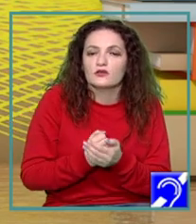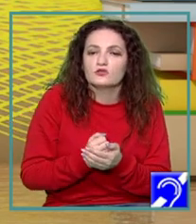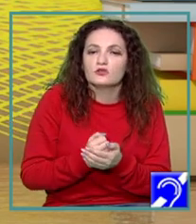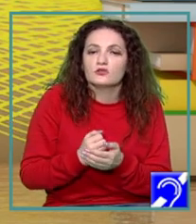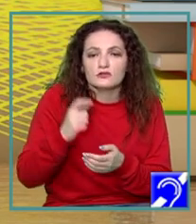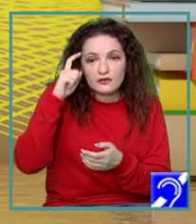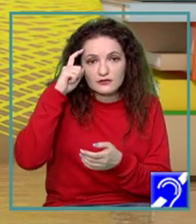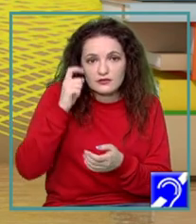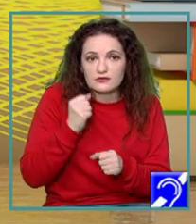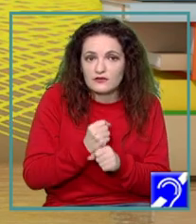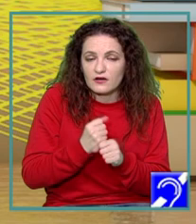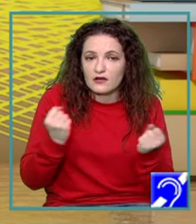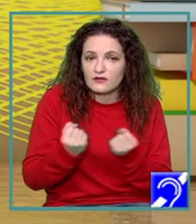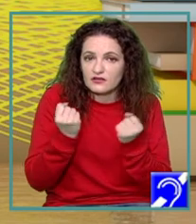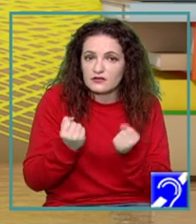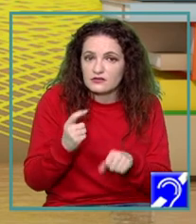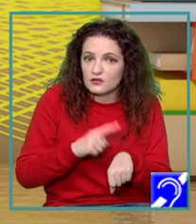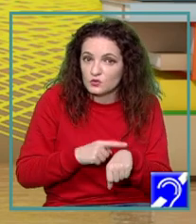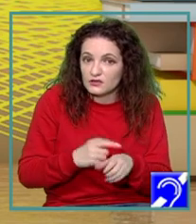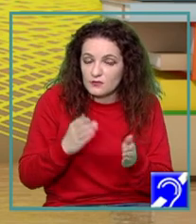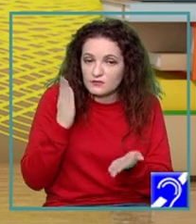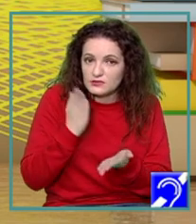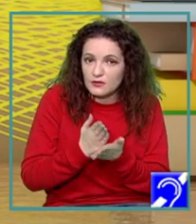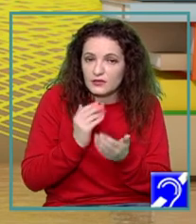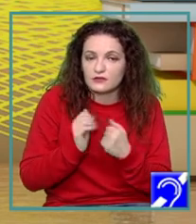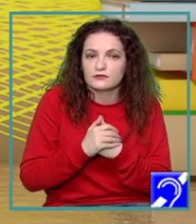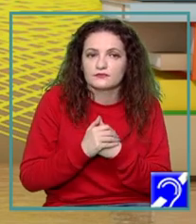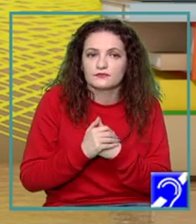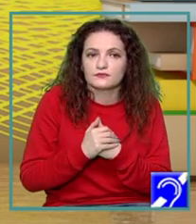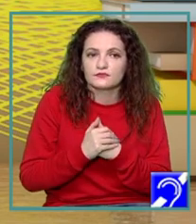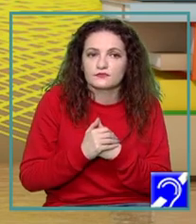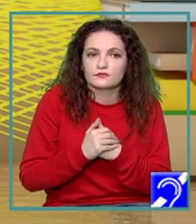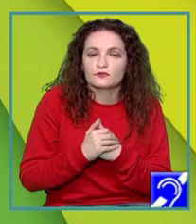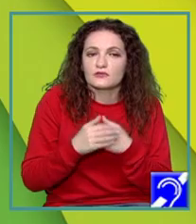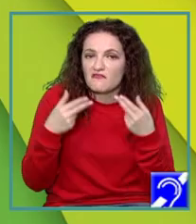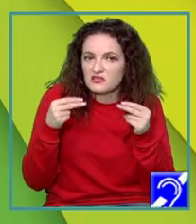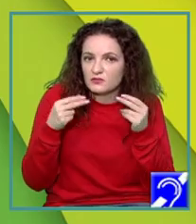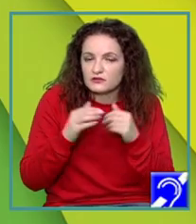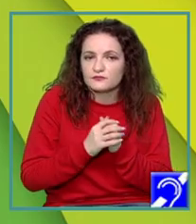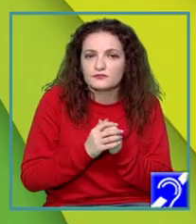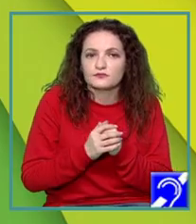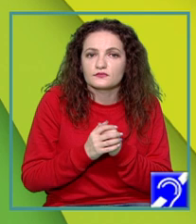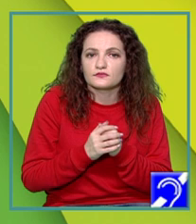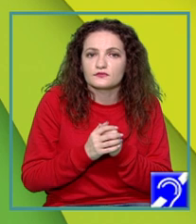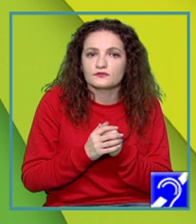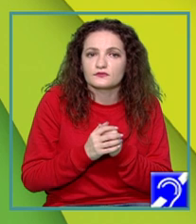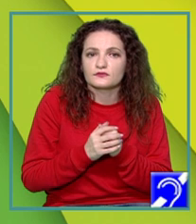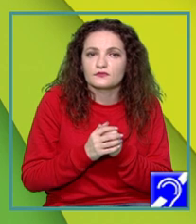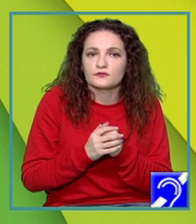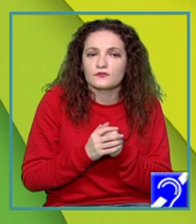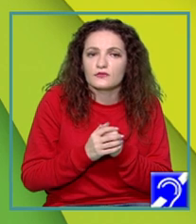stabilit. Bun, și acum haideți să vă explic mai pe îndelete metoda. Această metodă